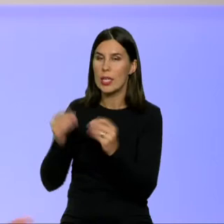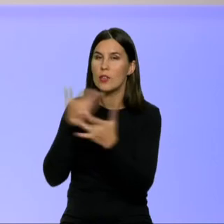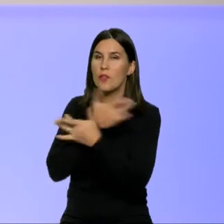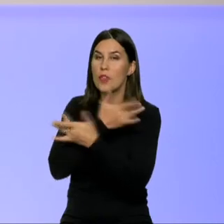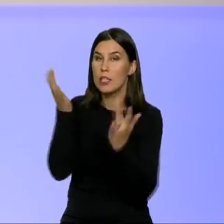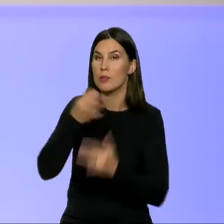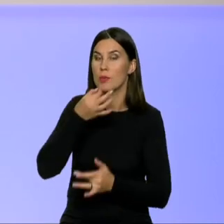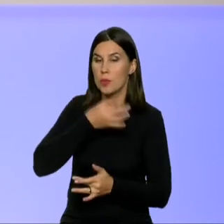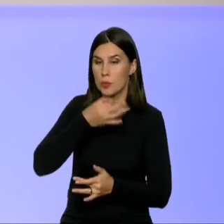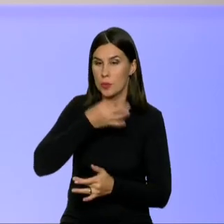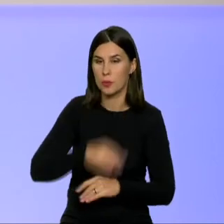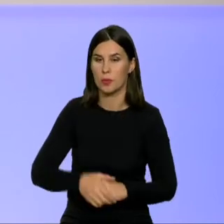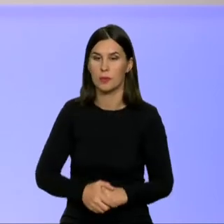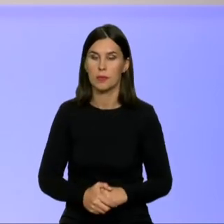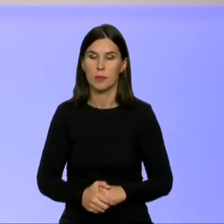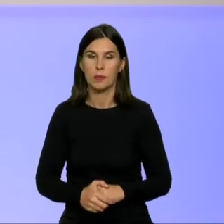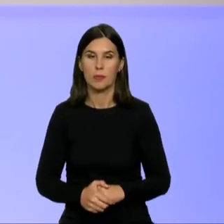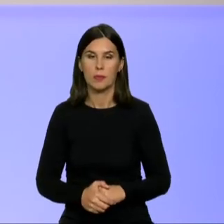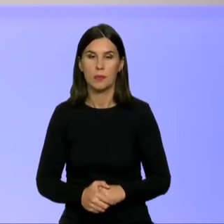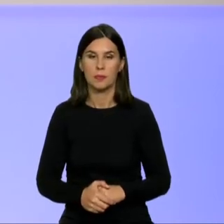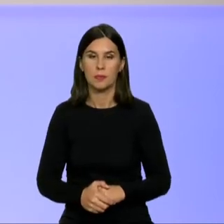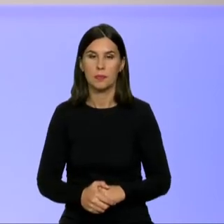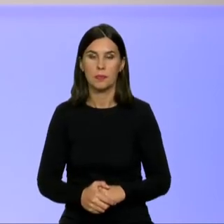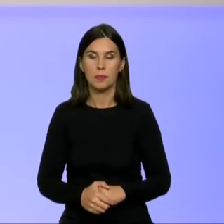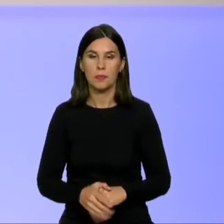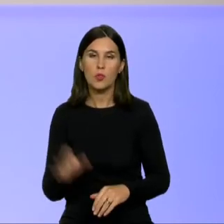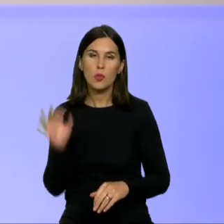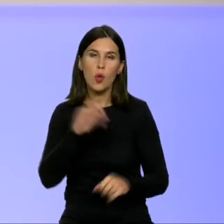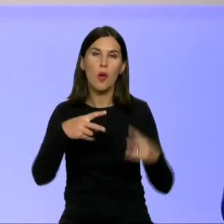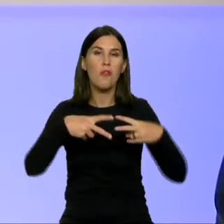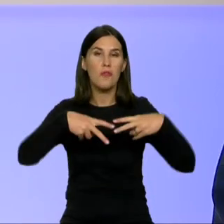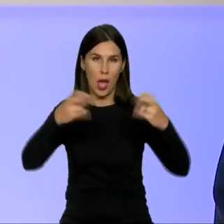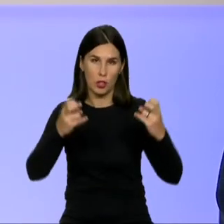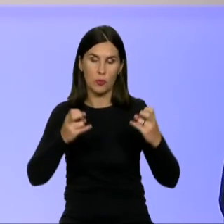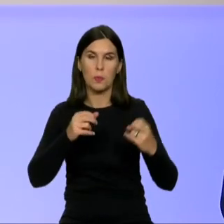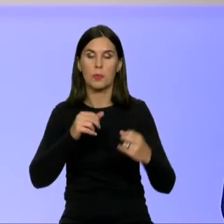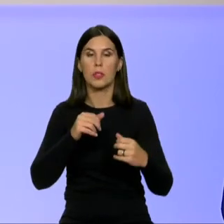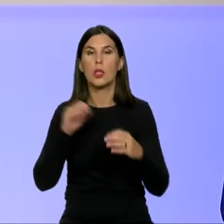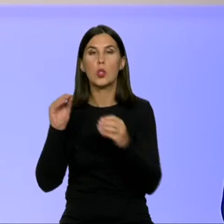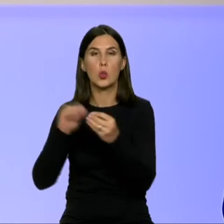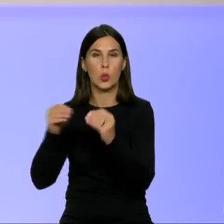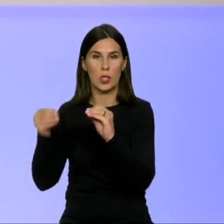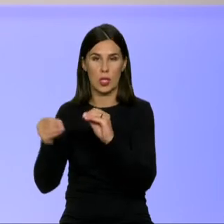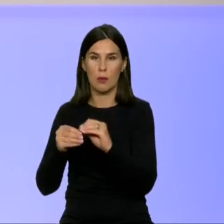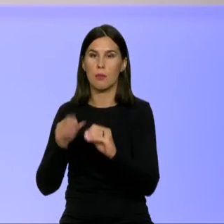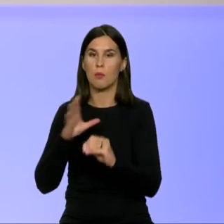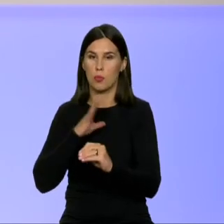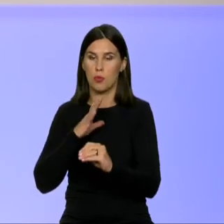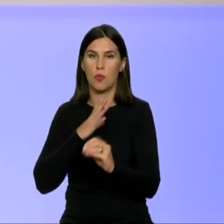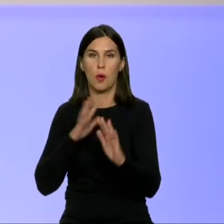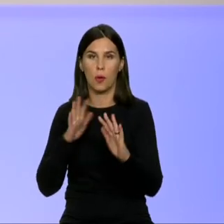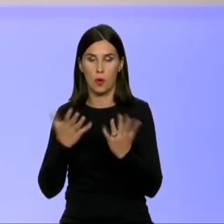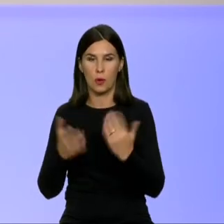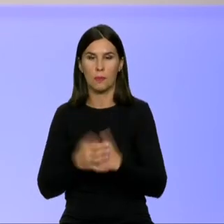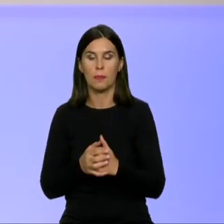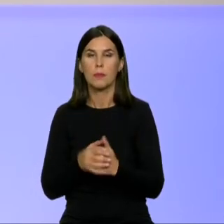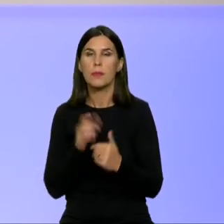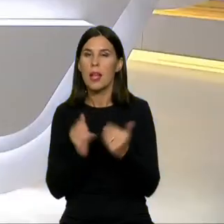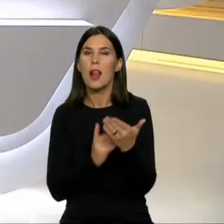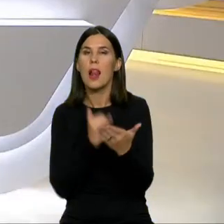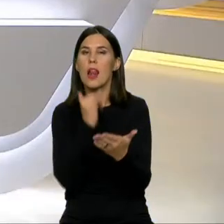principas yra koks, kad dėl apgyvendinimo sektoriaus yra sutarimas, taip jau, kad ta lengvata, jinai tampa